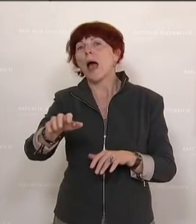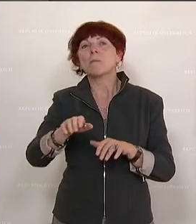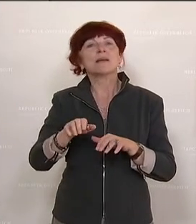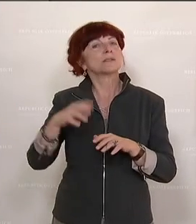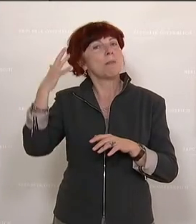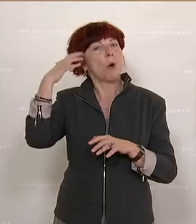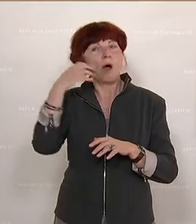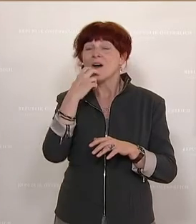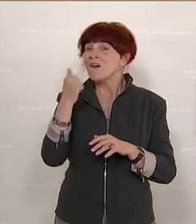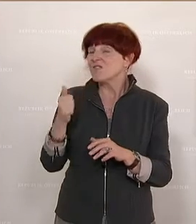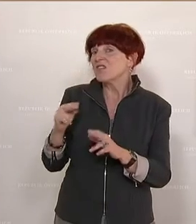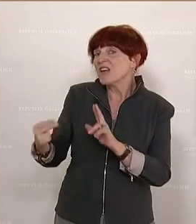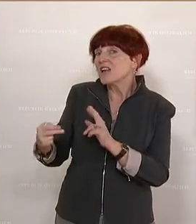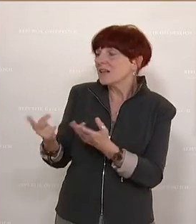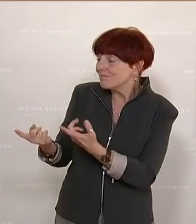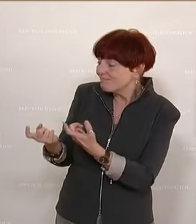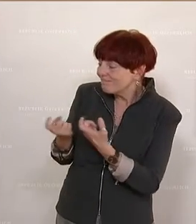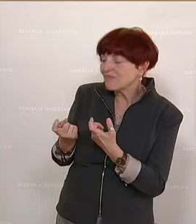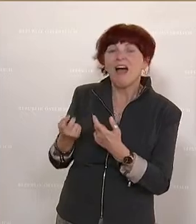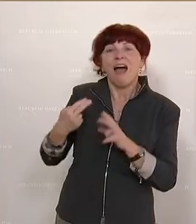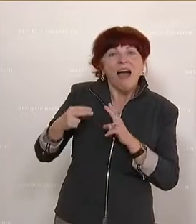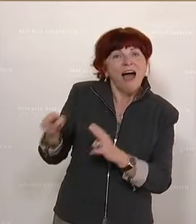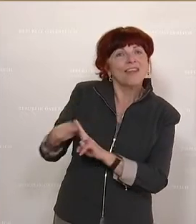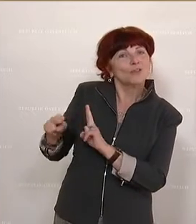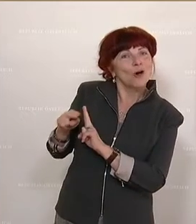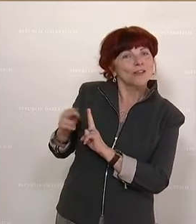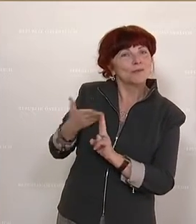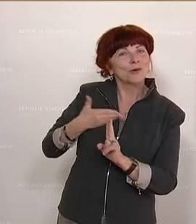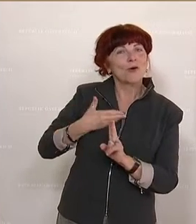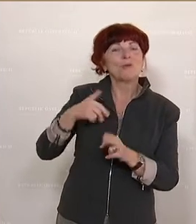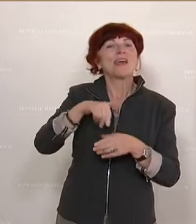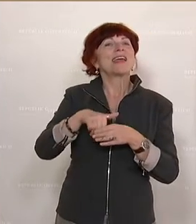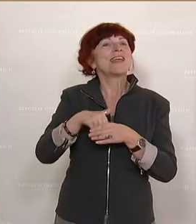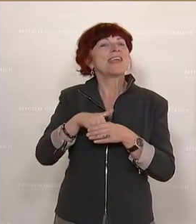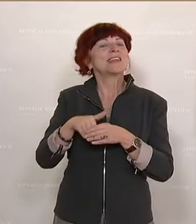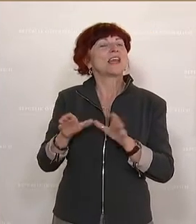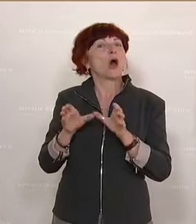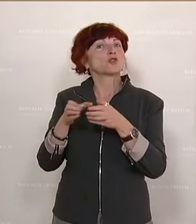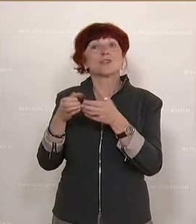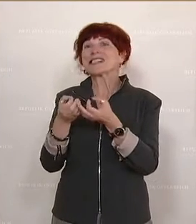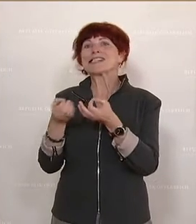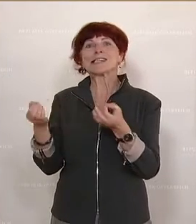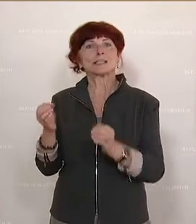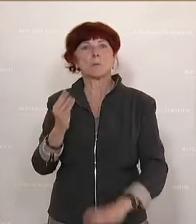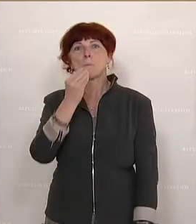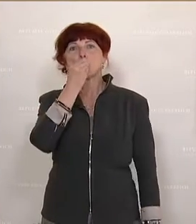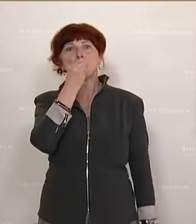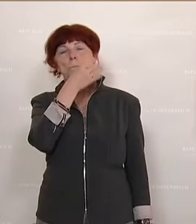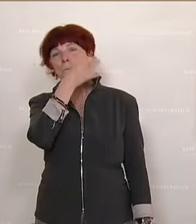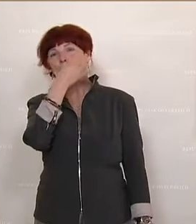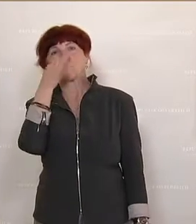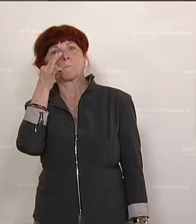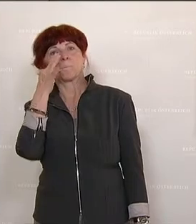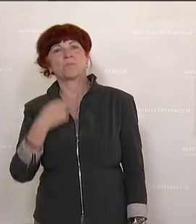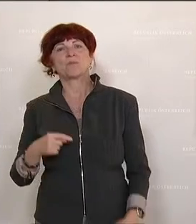zum Umfangreichen den Tagesordnungspunkten aus dem Innenausschuss. Nichts, keine Antwort. Also das Innere,